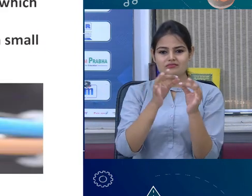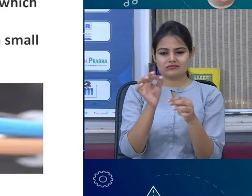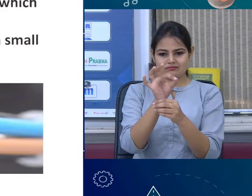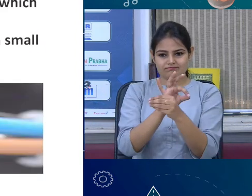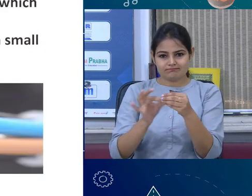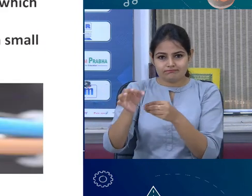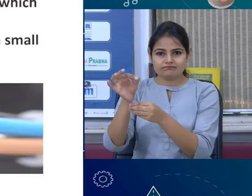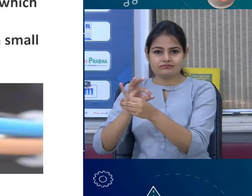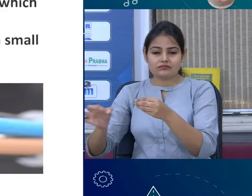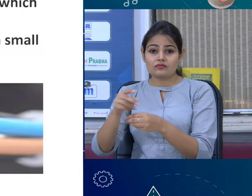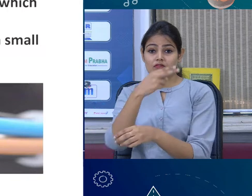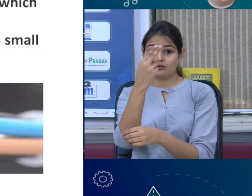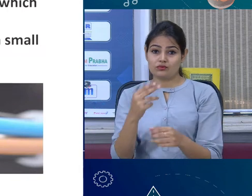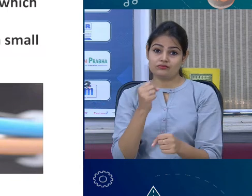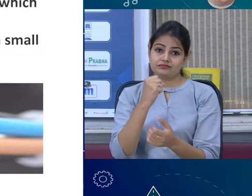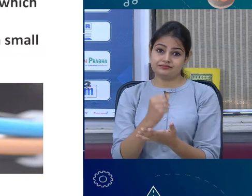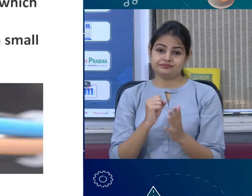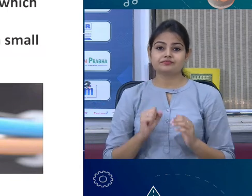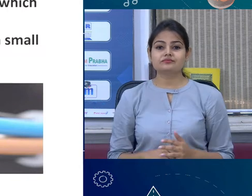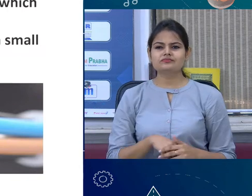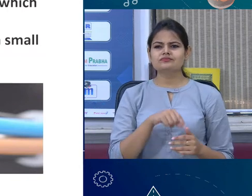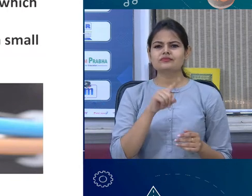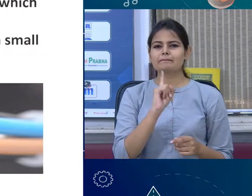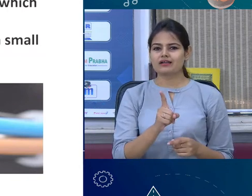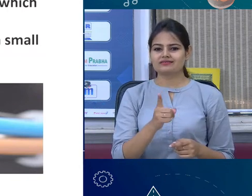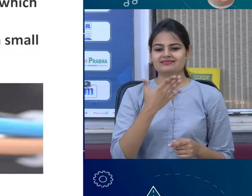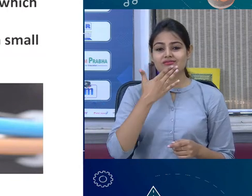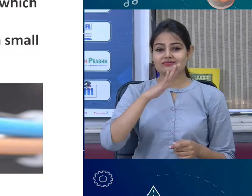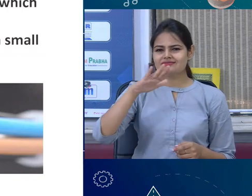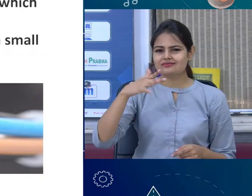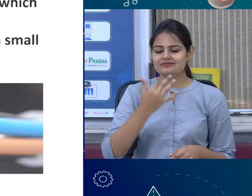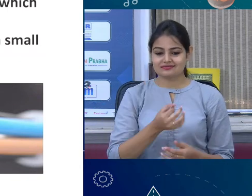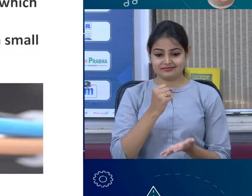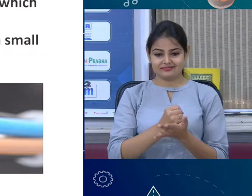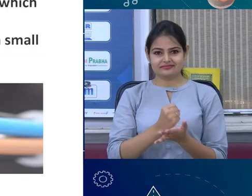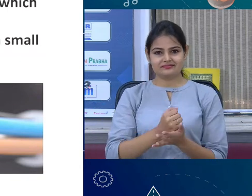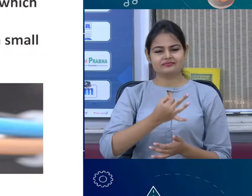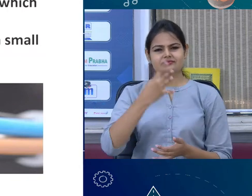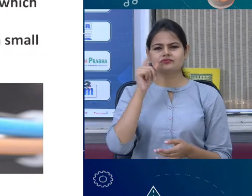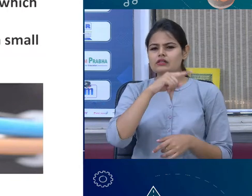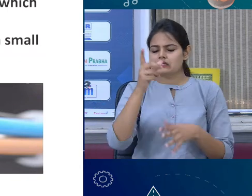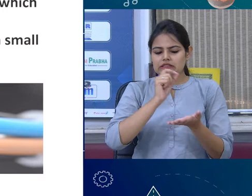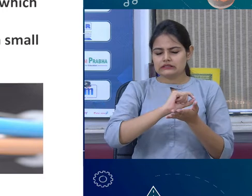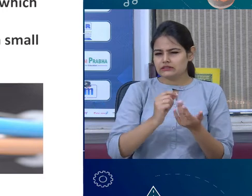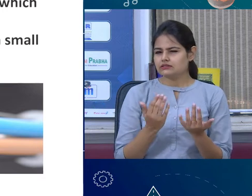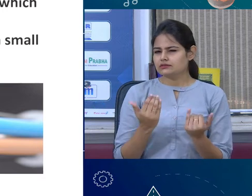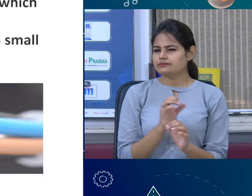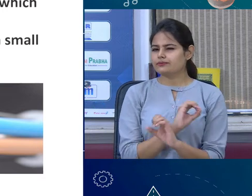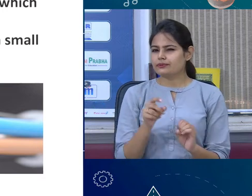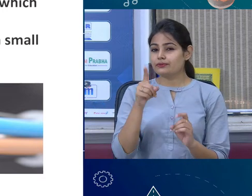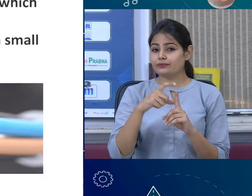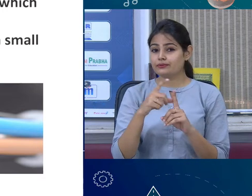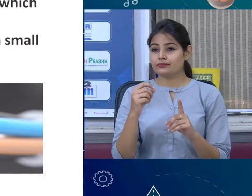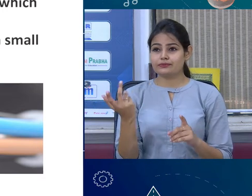थ जो डिख नहीं पारें तो आप अलुमिना फॉल को काटके उसमें चिपका दे एक